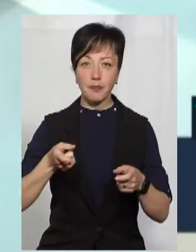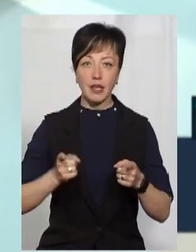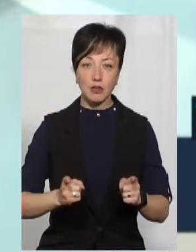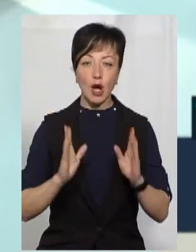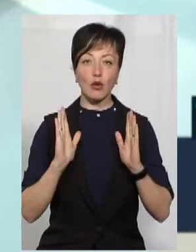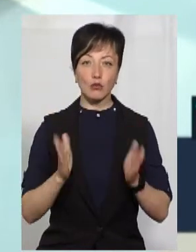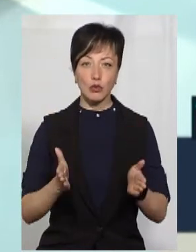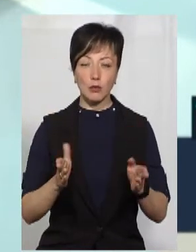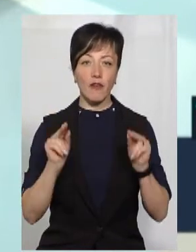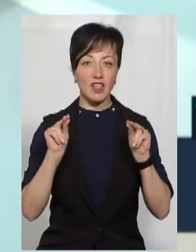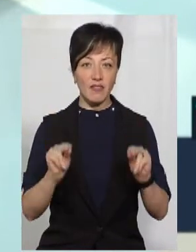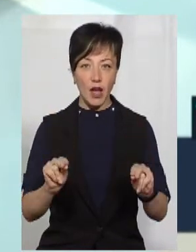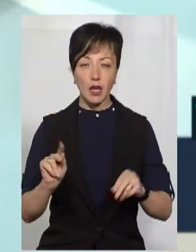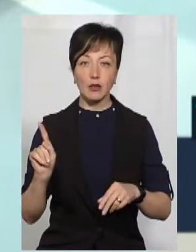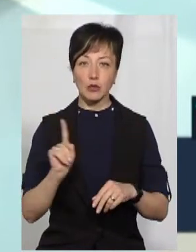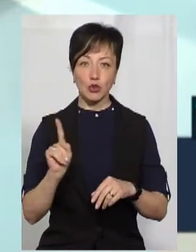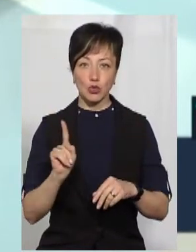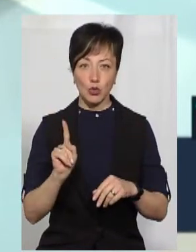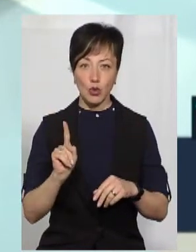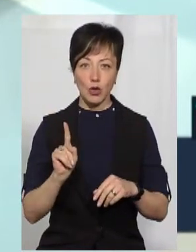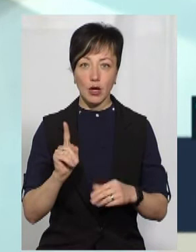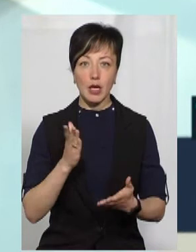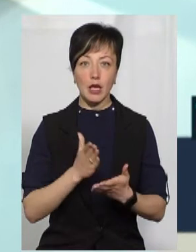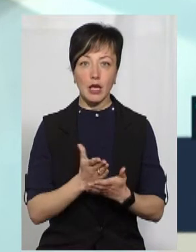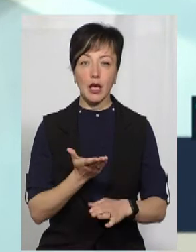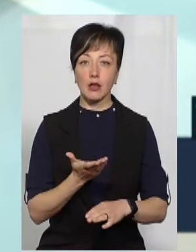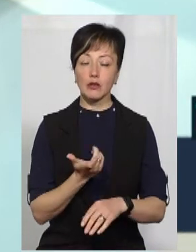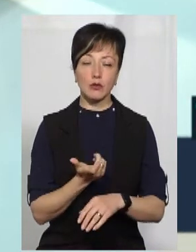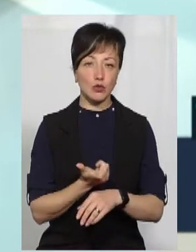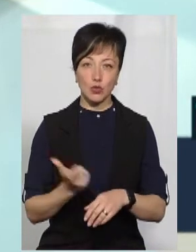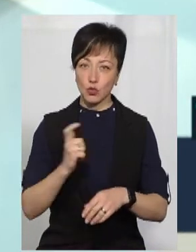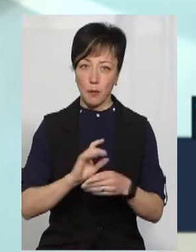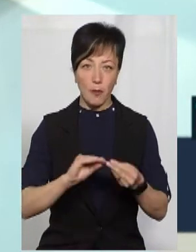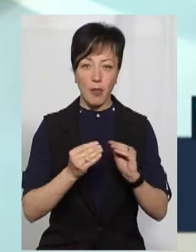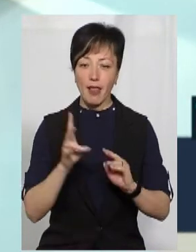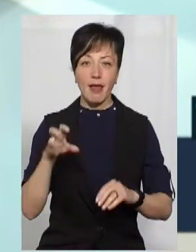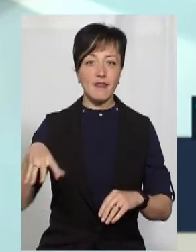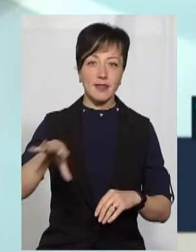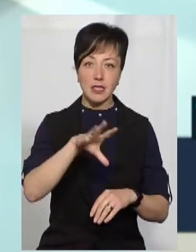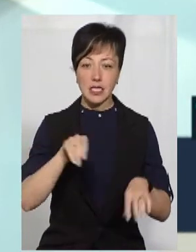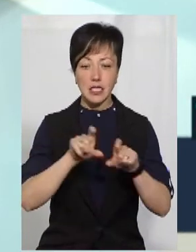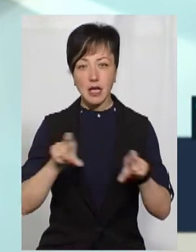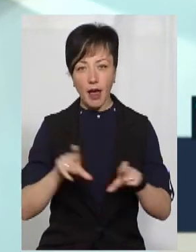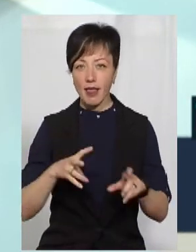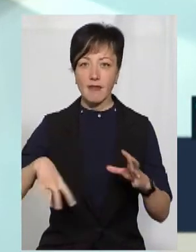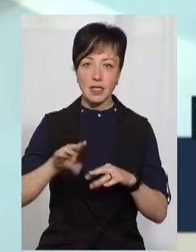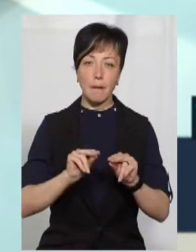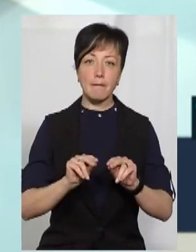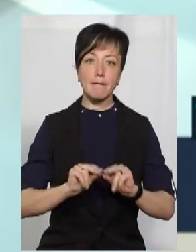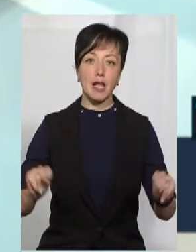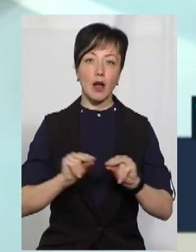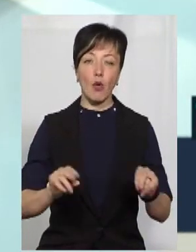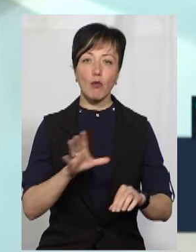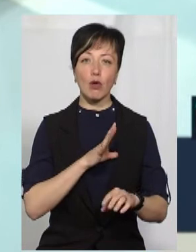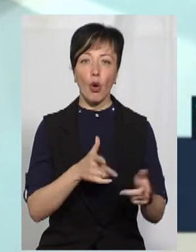Звичайно, будемо відвертими, що він є надзвичайно проблемний, через те, що не всі заклади, не всі педагоги були